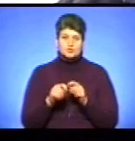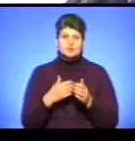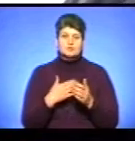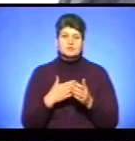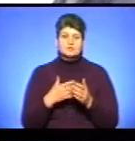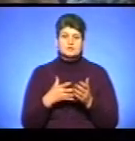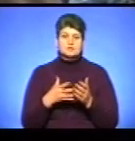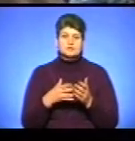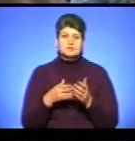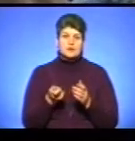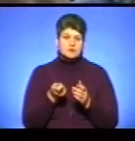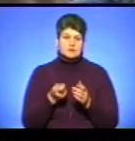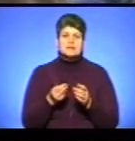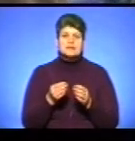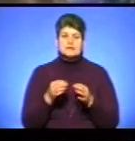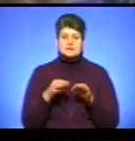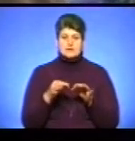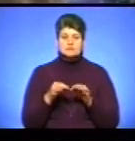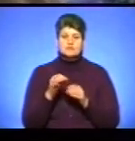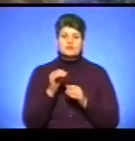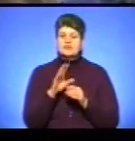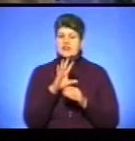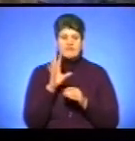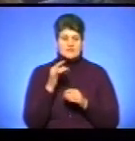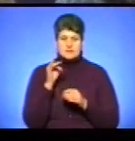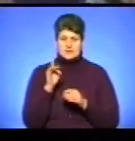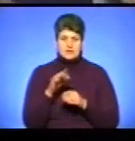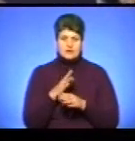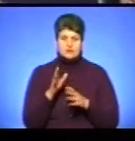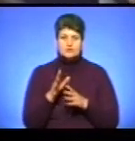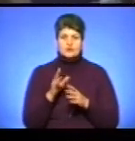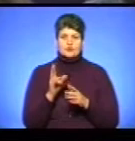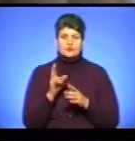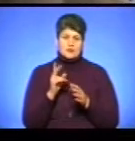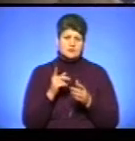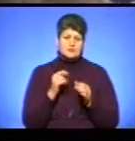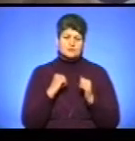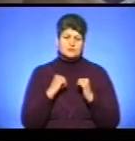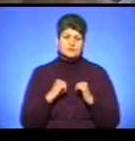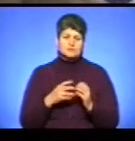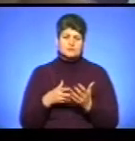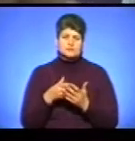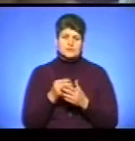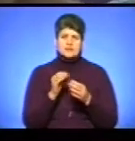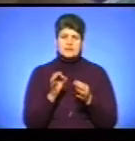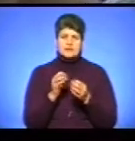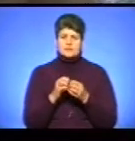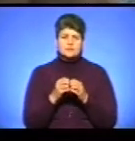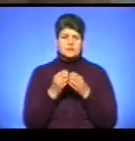Ірина Брусь. Не всі ще знають, але реагують спокійно. Проблем таких немає.